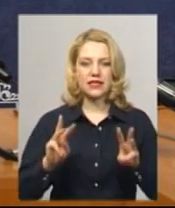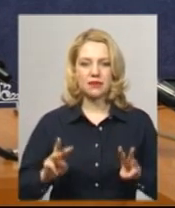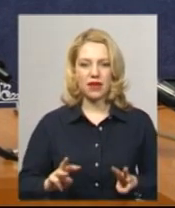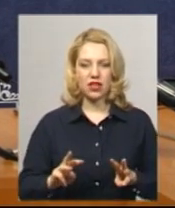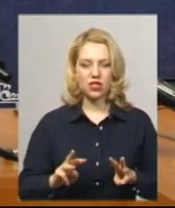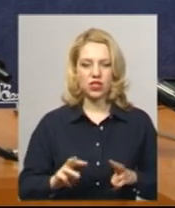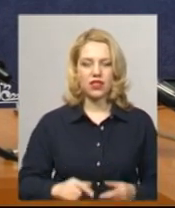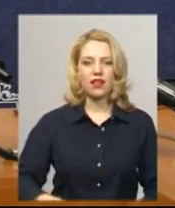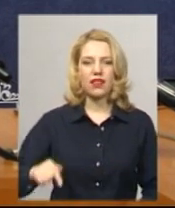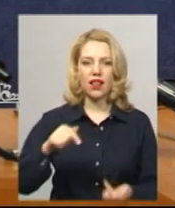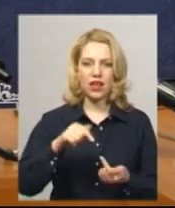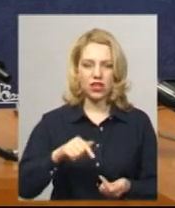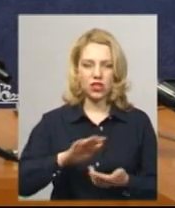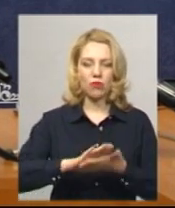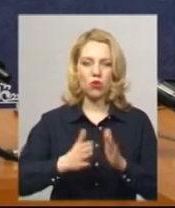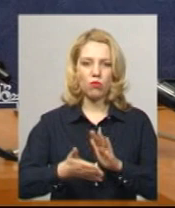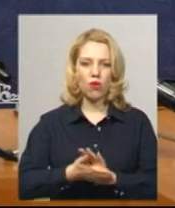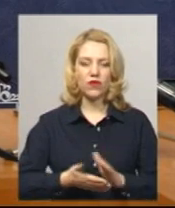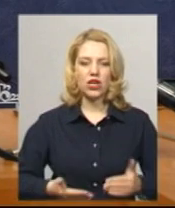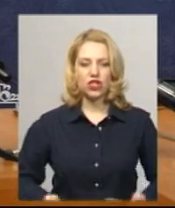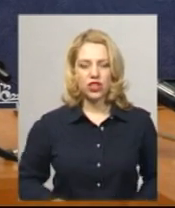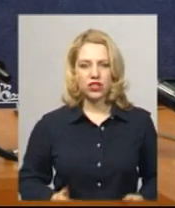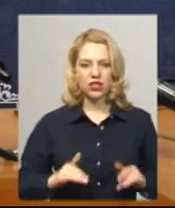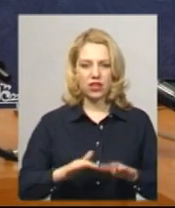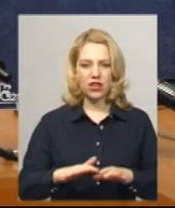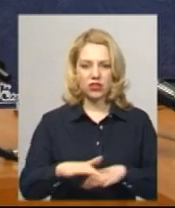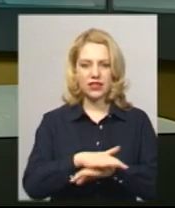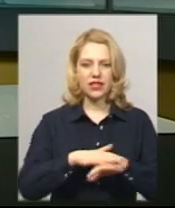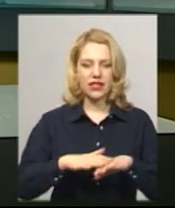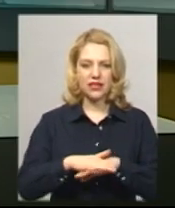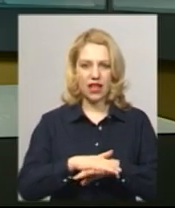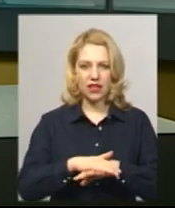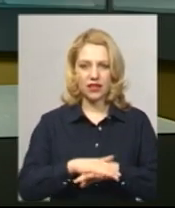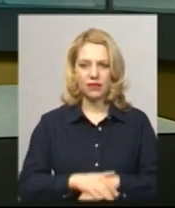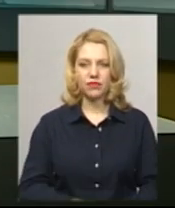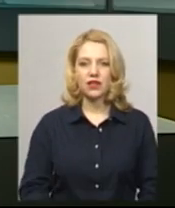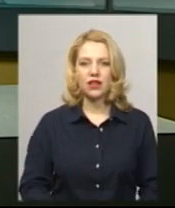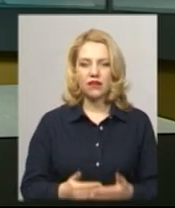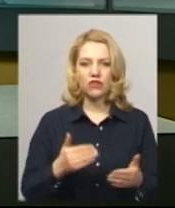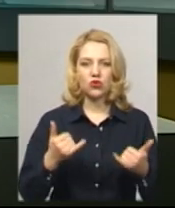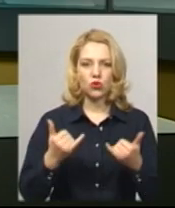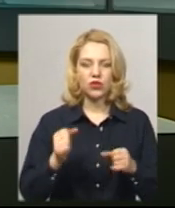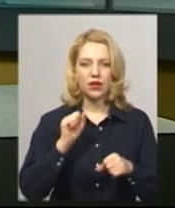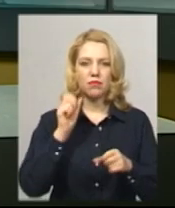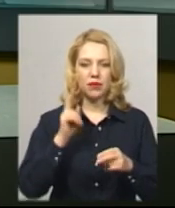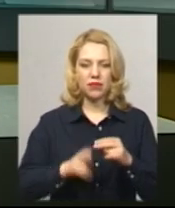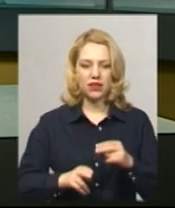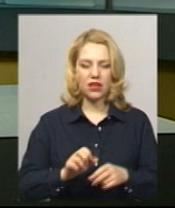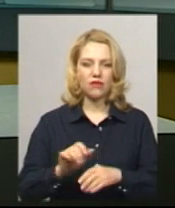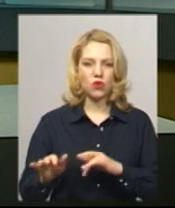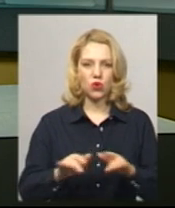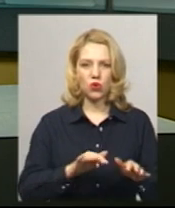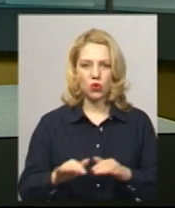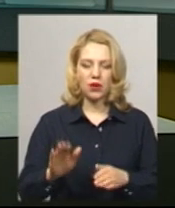належними умовами життєдіяльності населення. Відсьогодні припинив рух міжобласний та